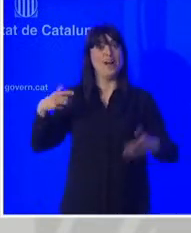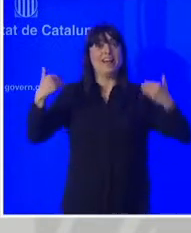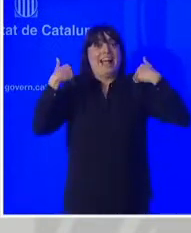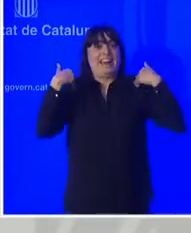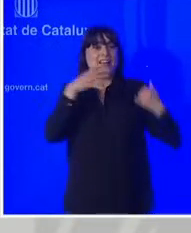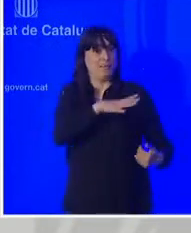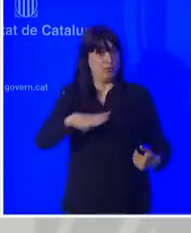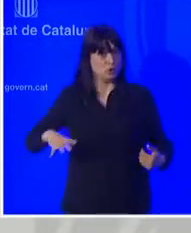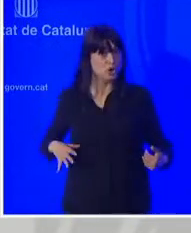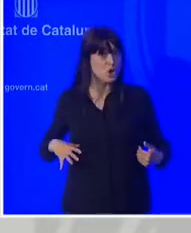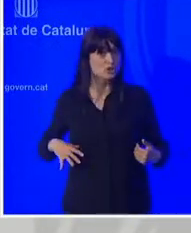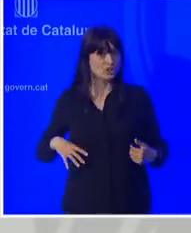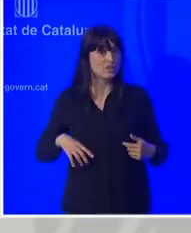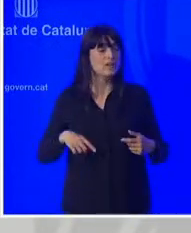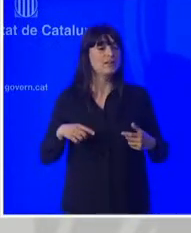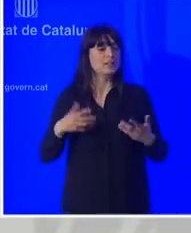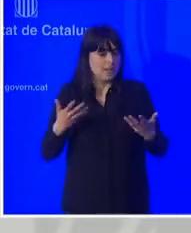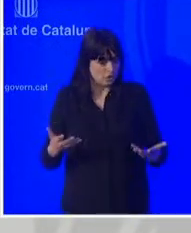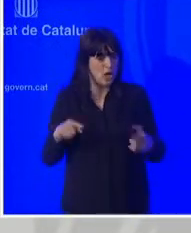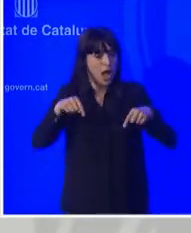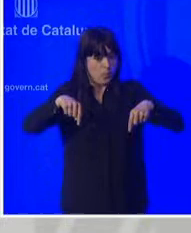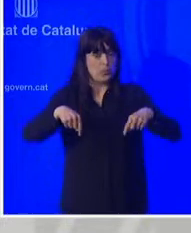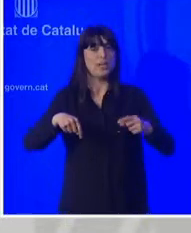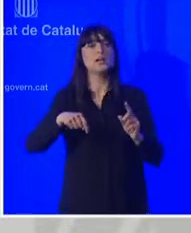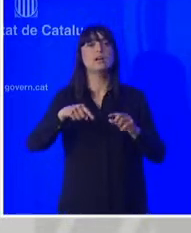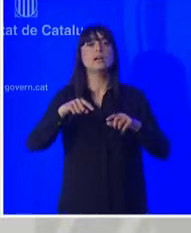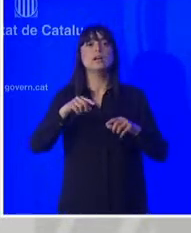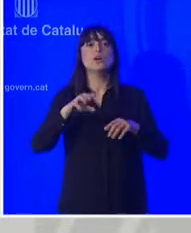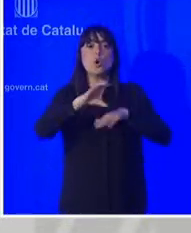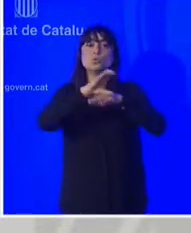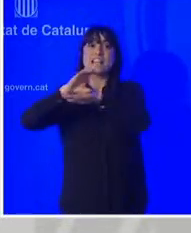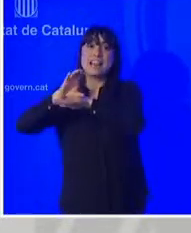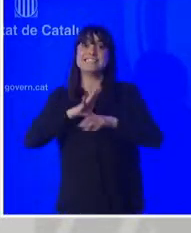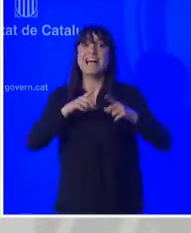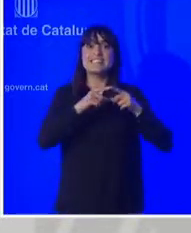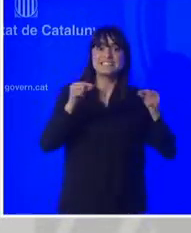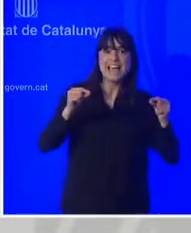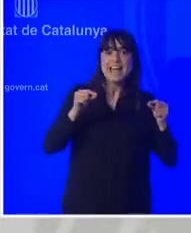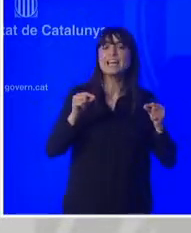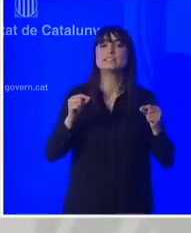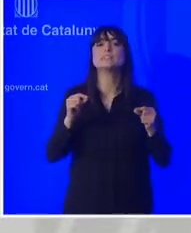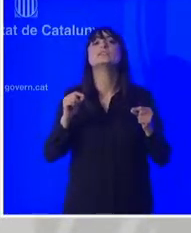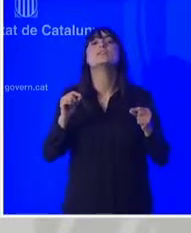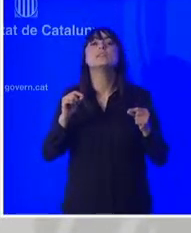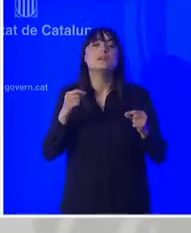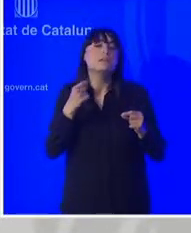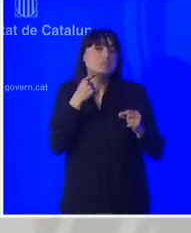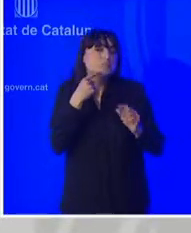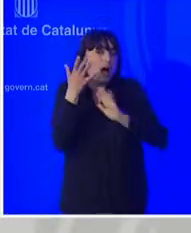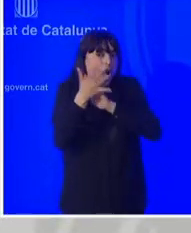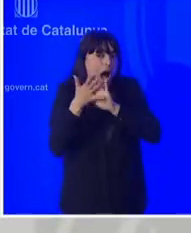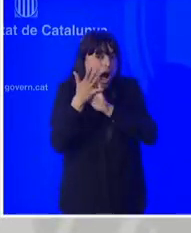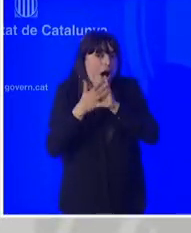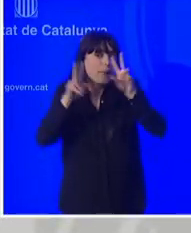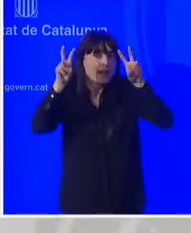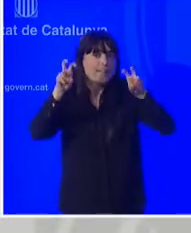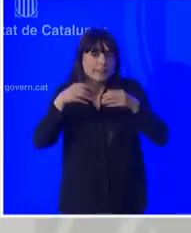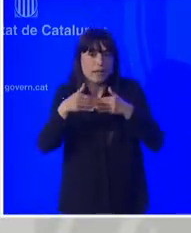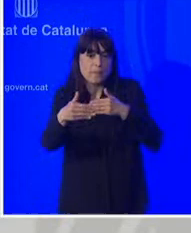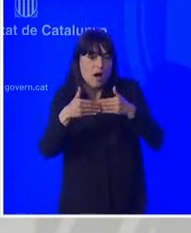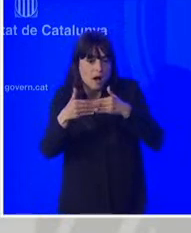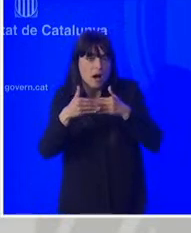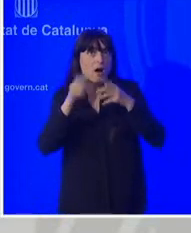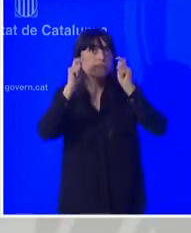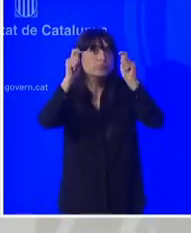conseller d'Esquerra o el president substitut hi ha fet alguna referència tenim present que la presidenta del Parlament ja ha llançat la